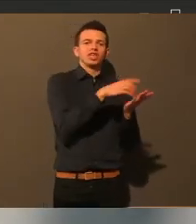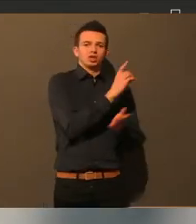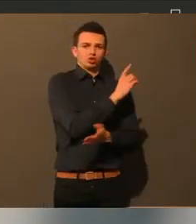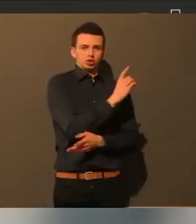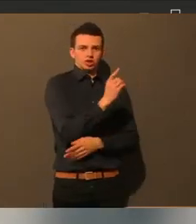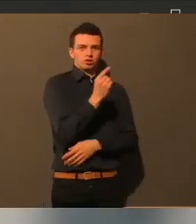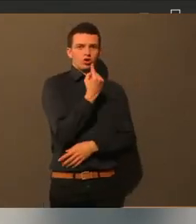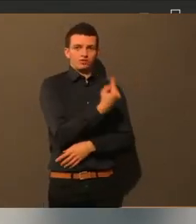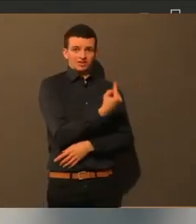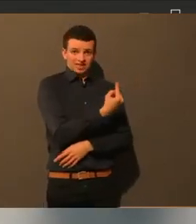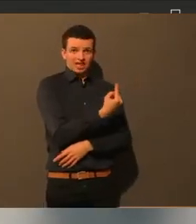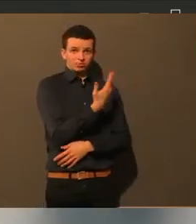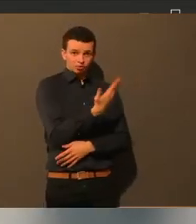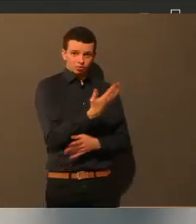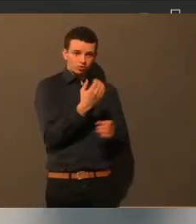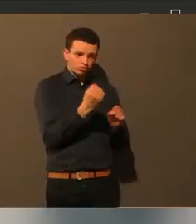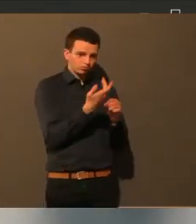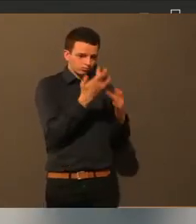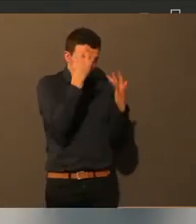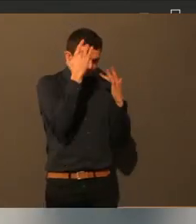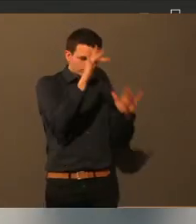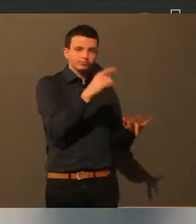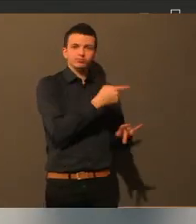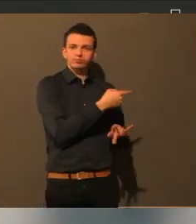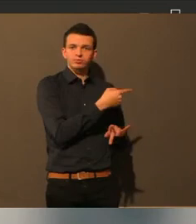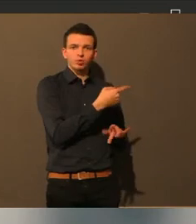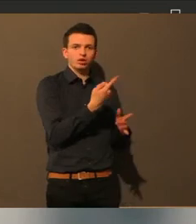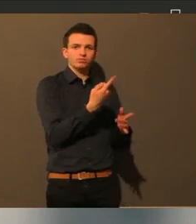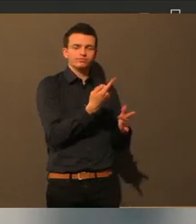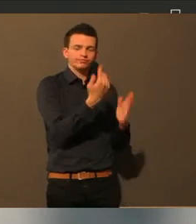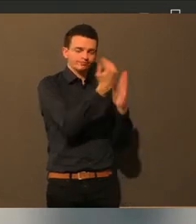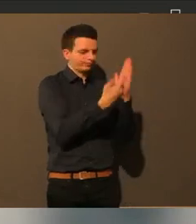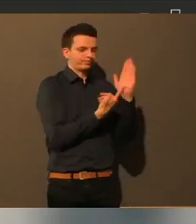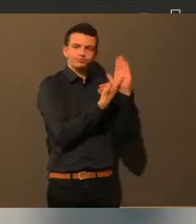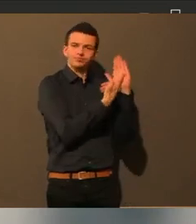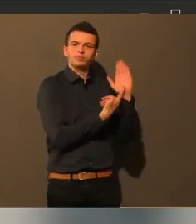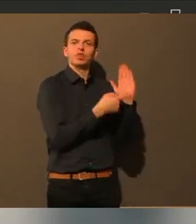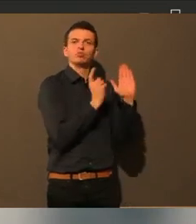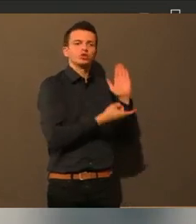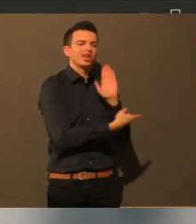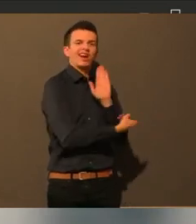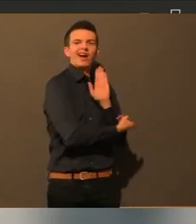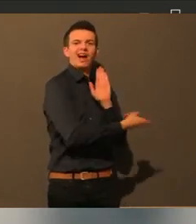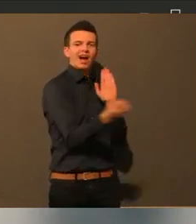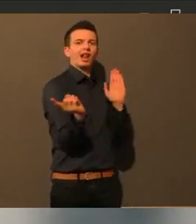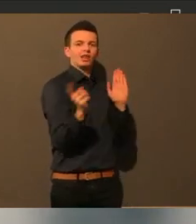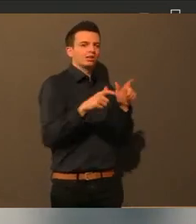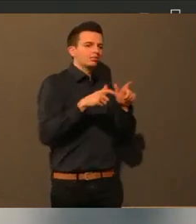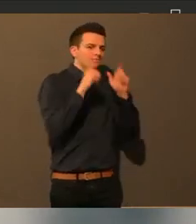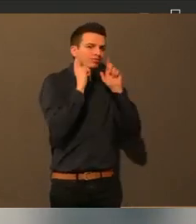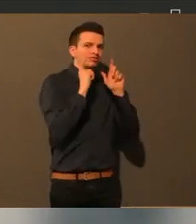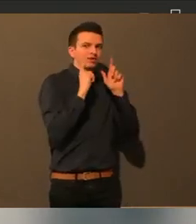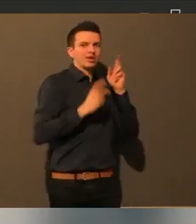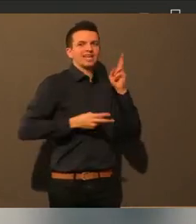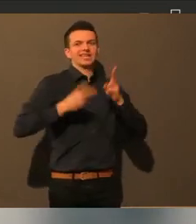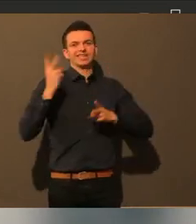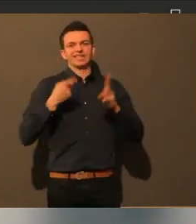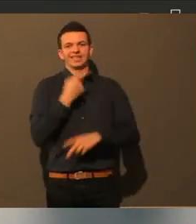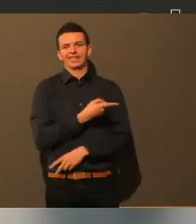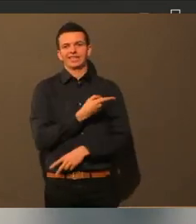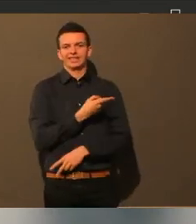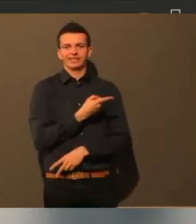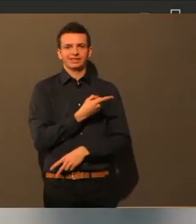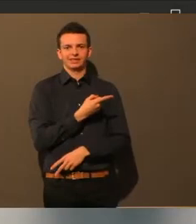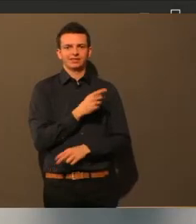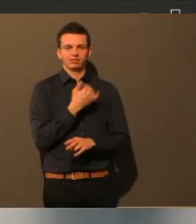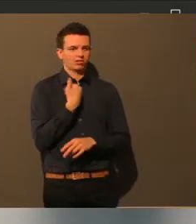das würde ja, also wenn man machen würde, man macht es im gesamten Stadtgebiet, dann würde das auch bedeuten, an der Werthag, am Lech, im Siebentischwald und da, man spazieren